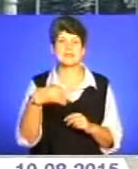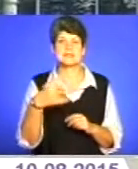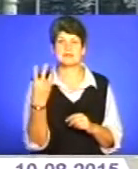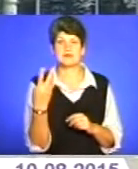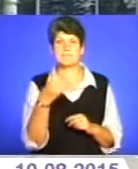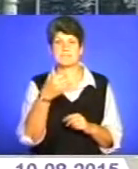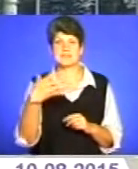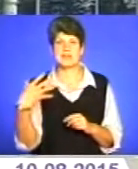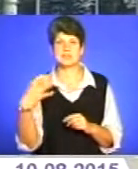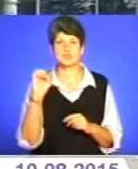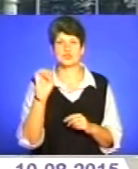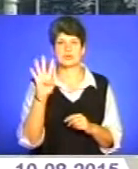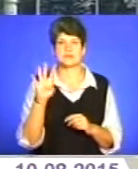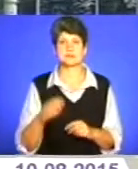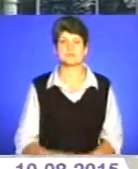15 14.